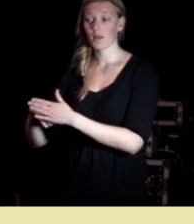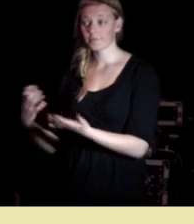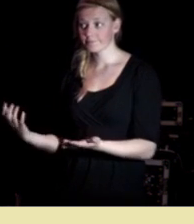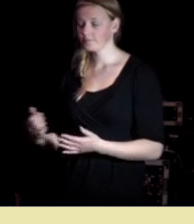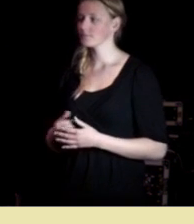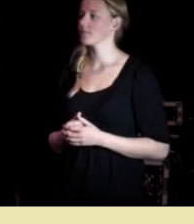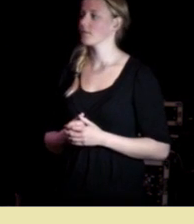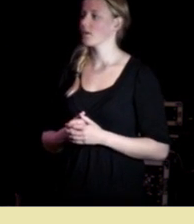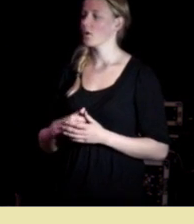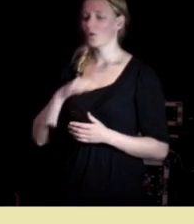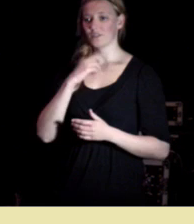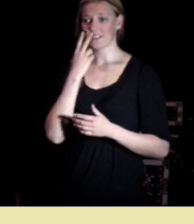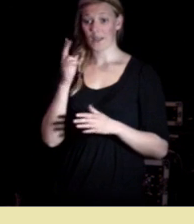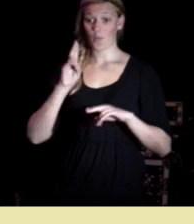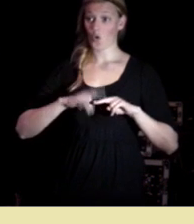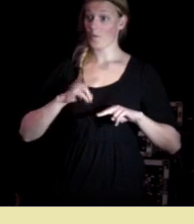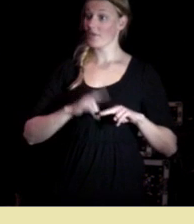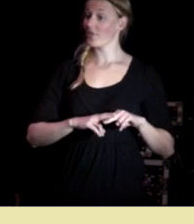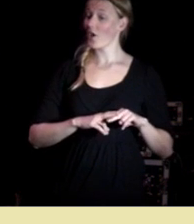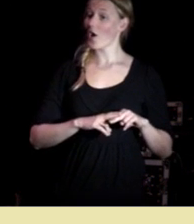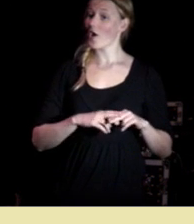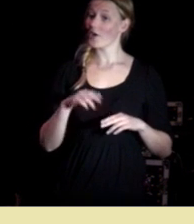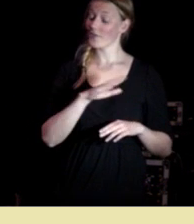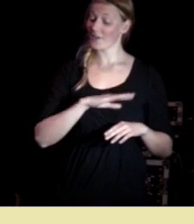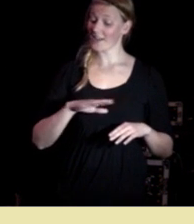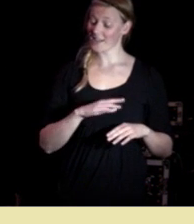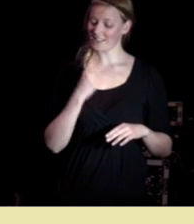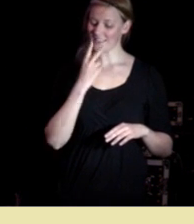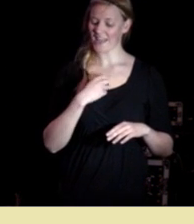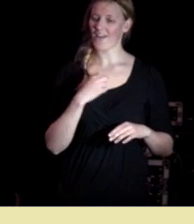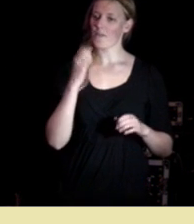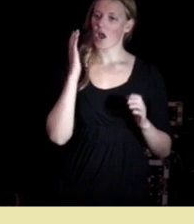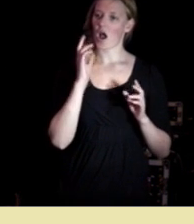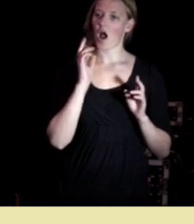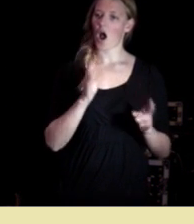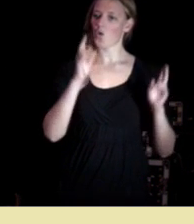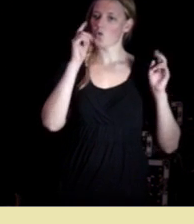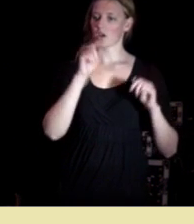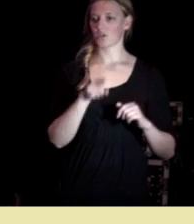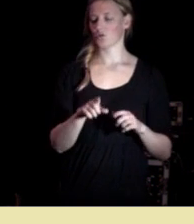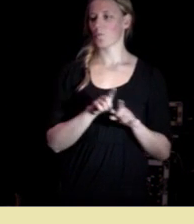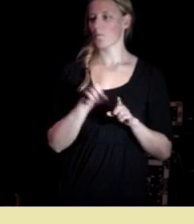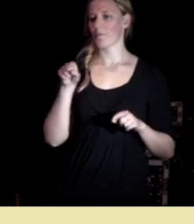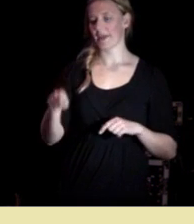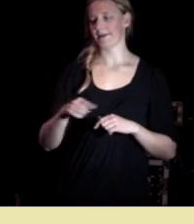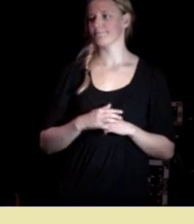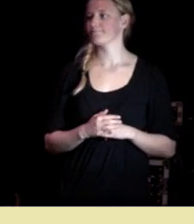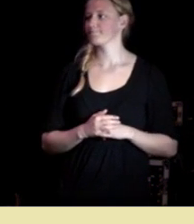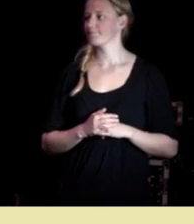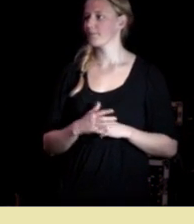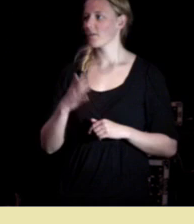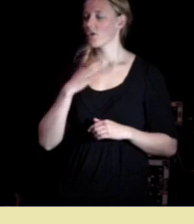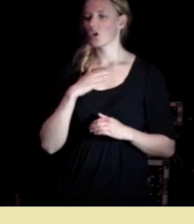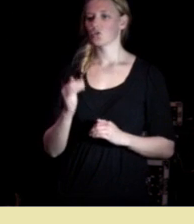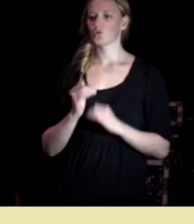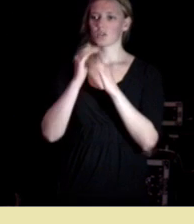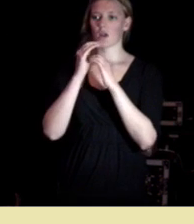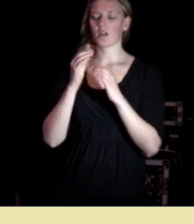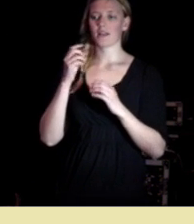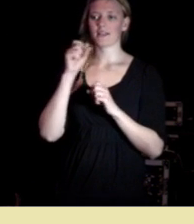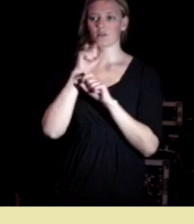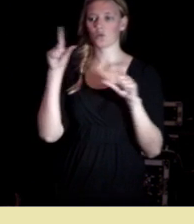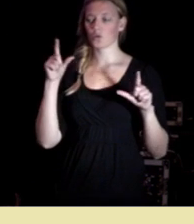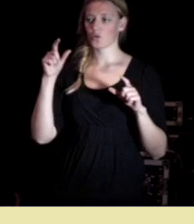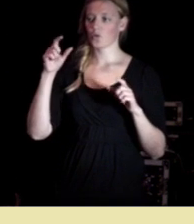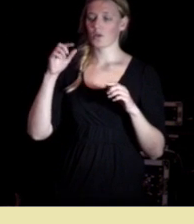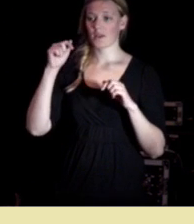og hvis dere ser på kommentarfeltet der så står det jeg vil bli akkurat som deg vi har en sosialiseringskultur i dag som i